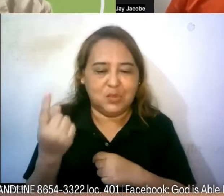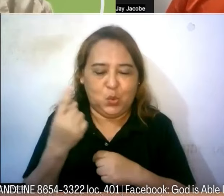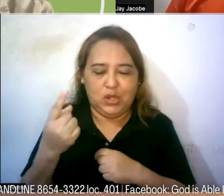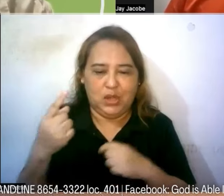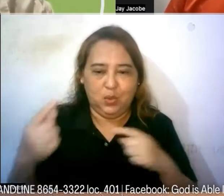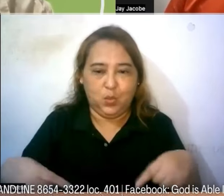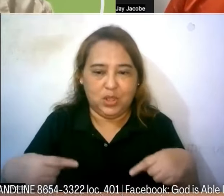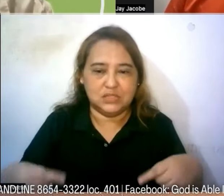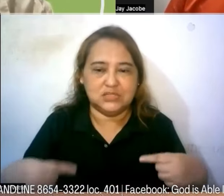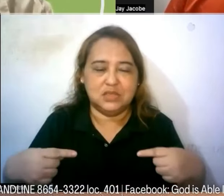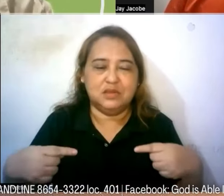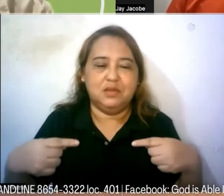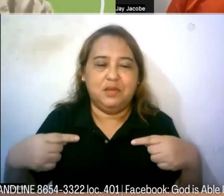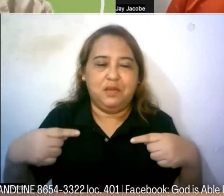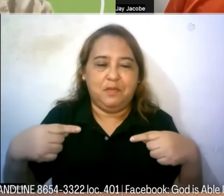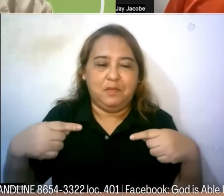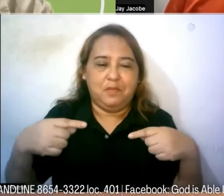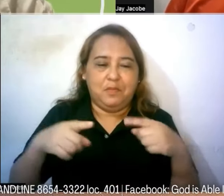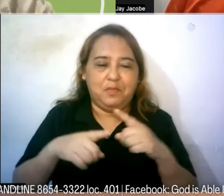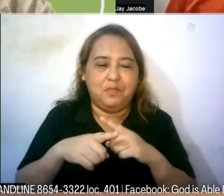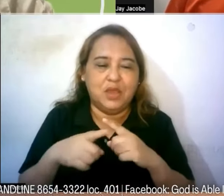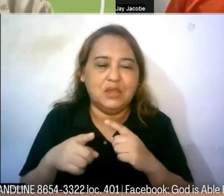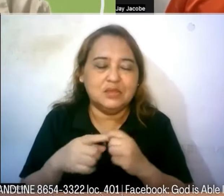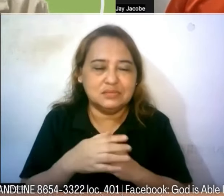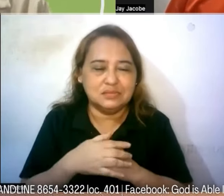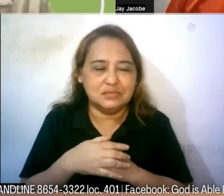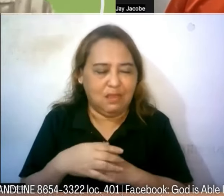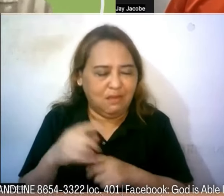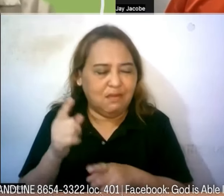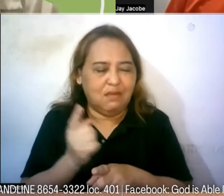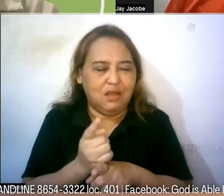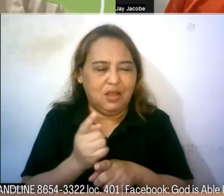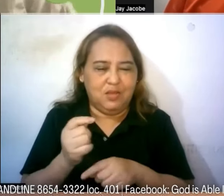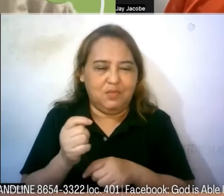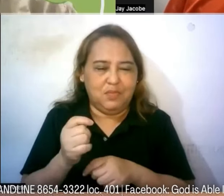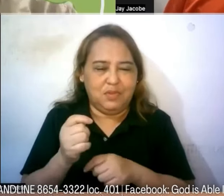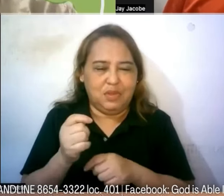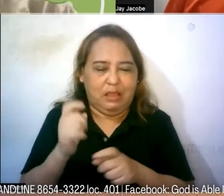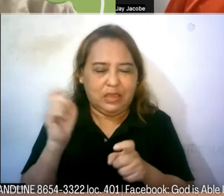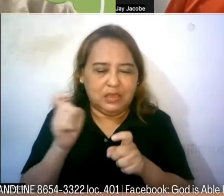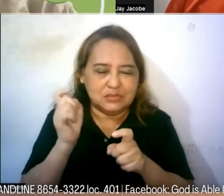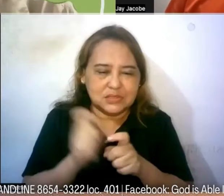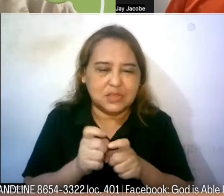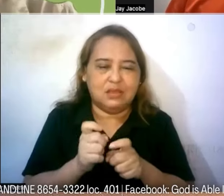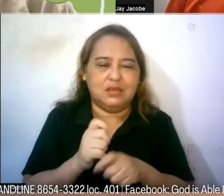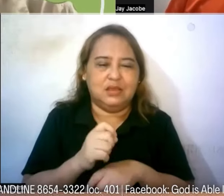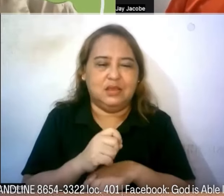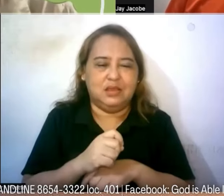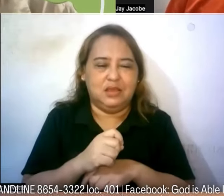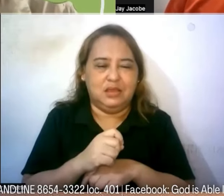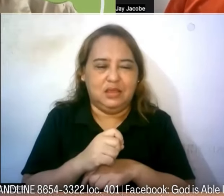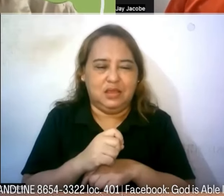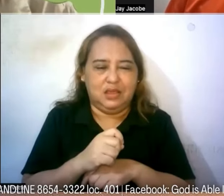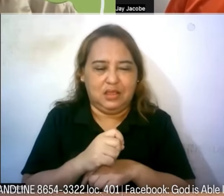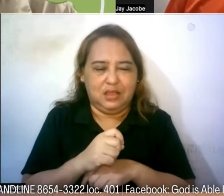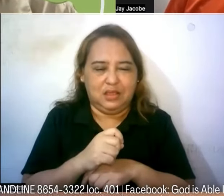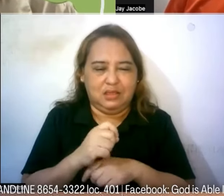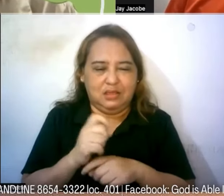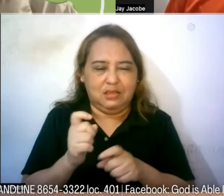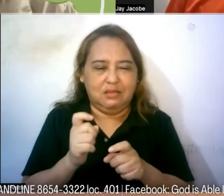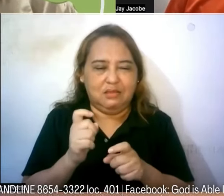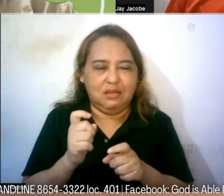talagang ukma sa kanyang pangailangan sa kanyang itsura sa kanyang height lahat po ay